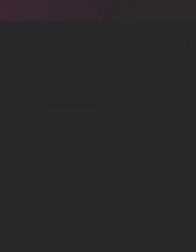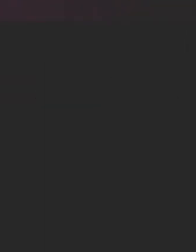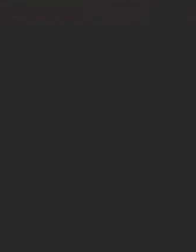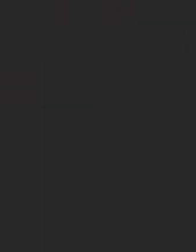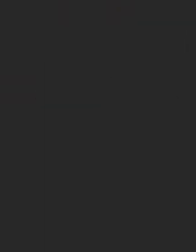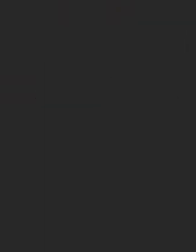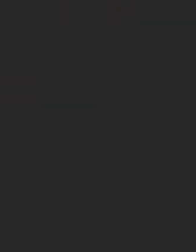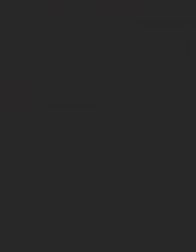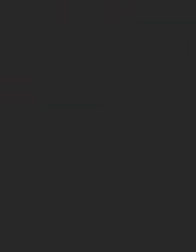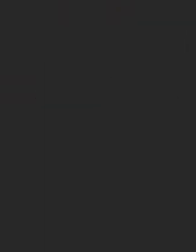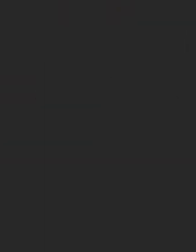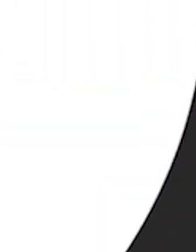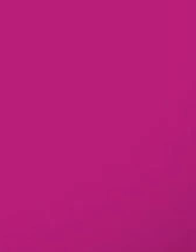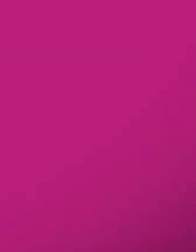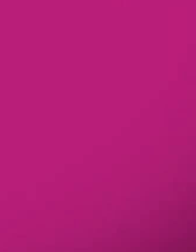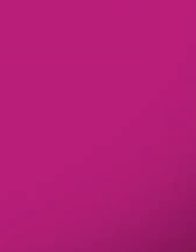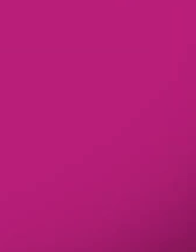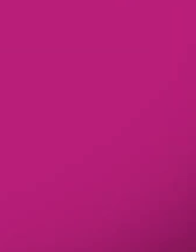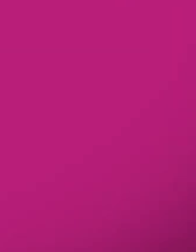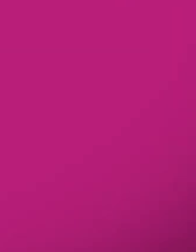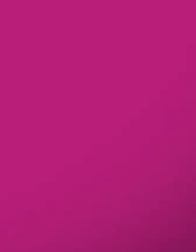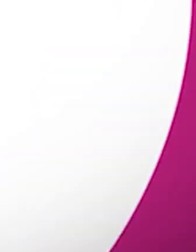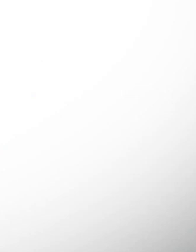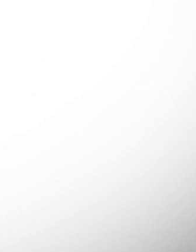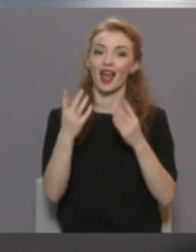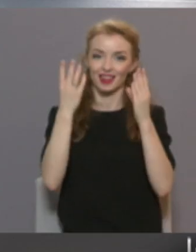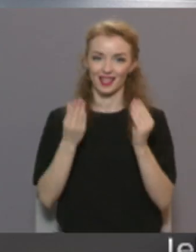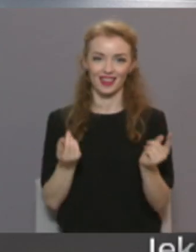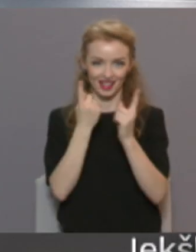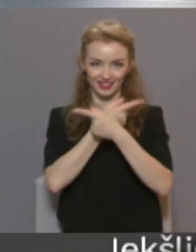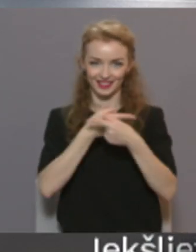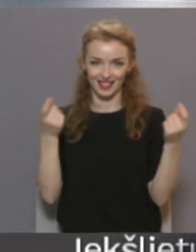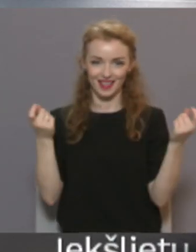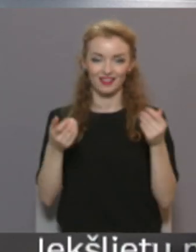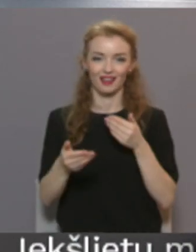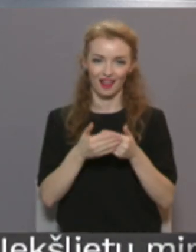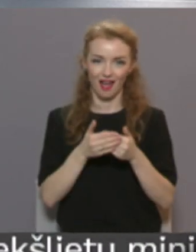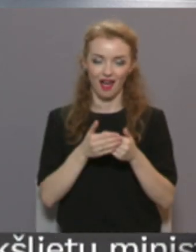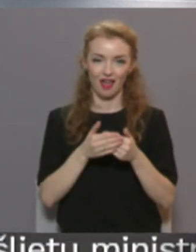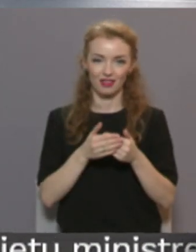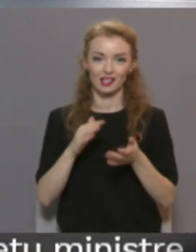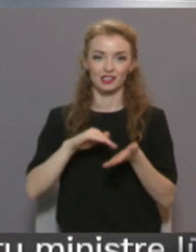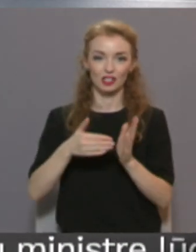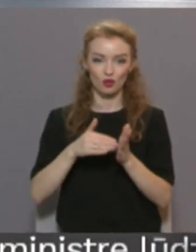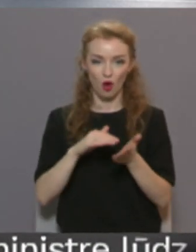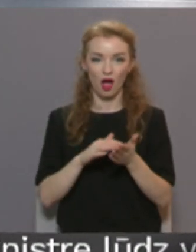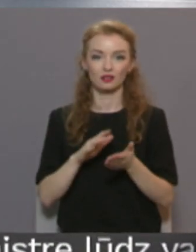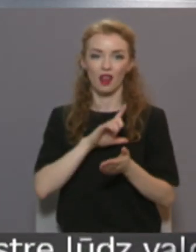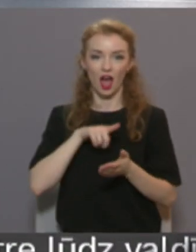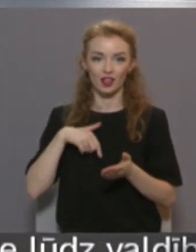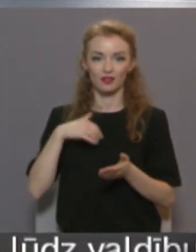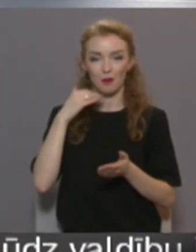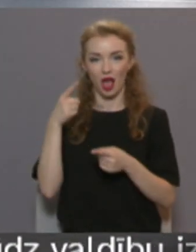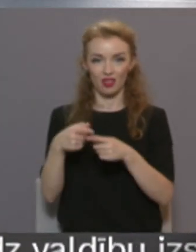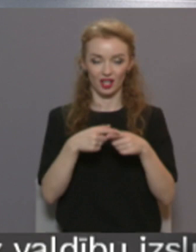Re! Viss ēters ir te! Situācija uz Latvijas Baltkrievijas robežas nedēļas